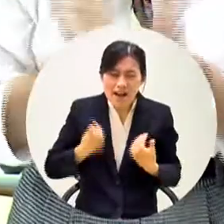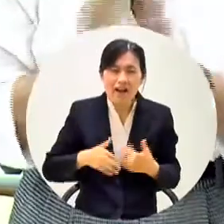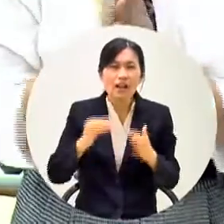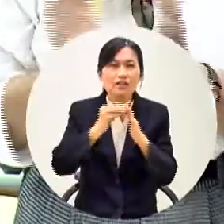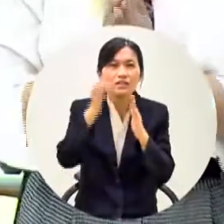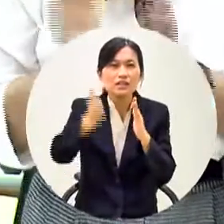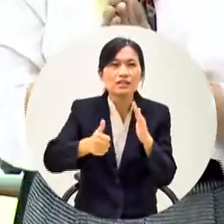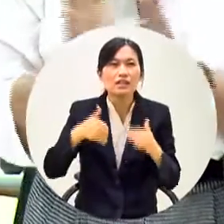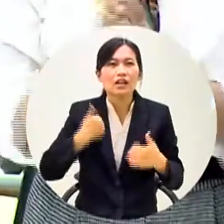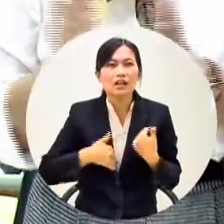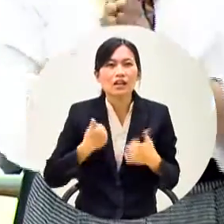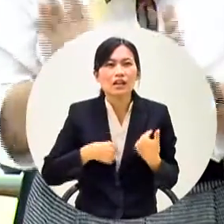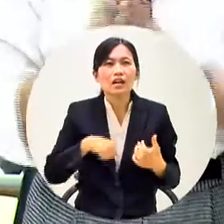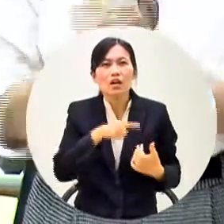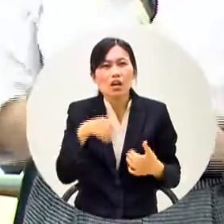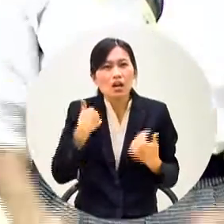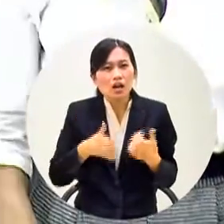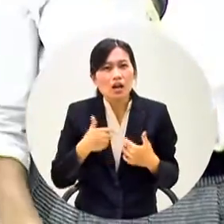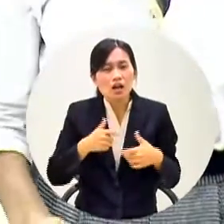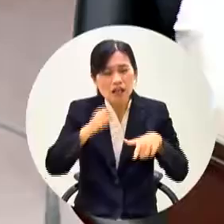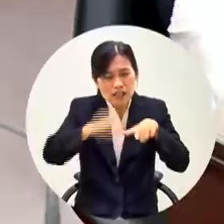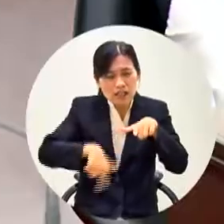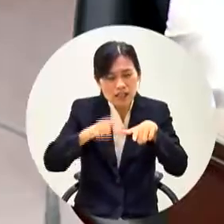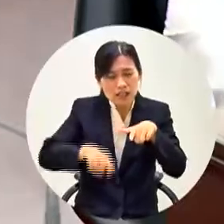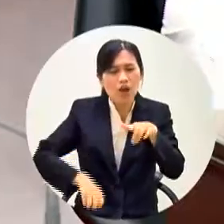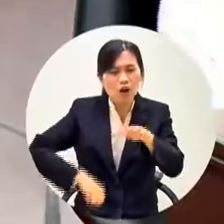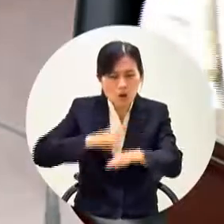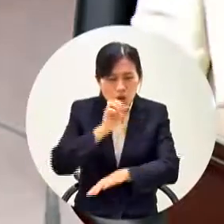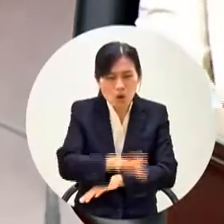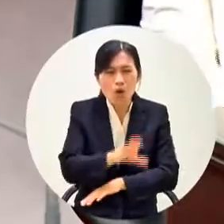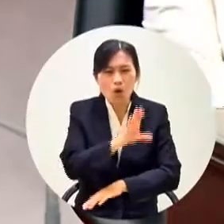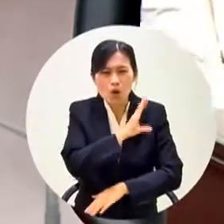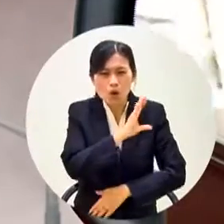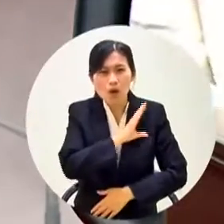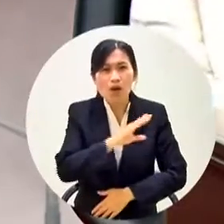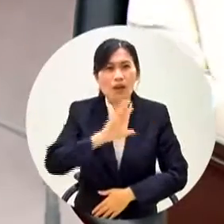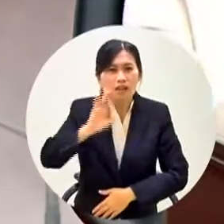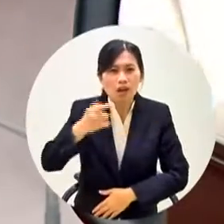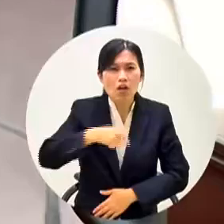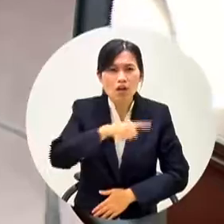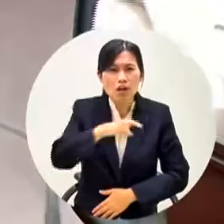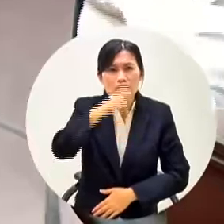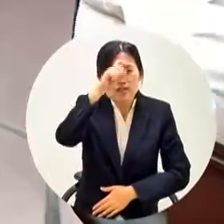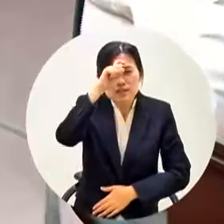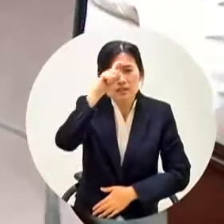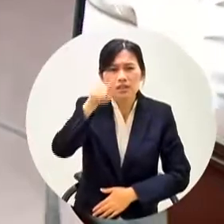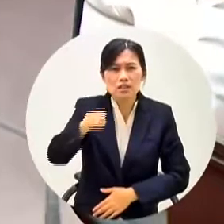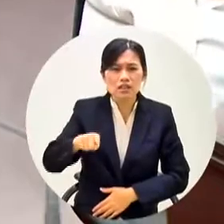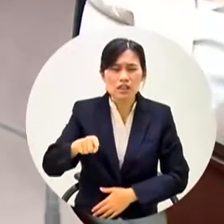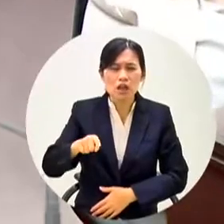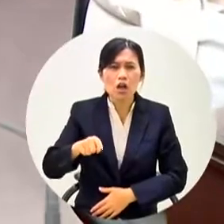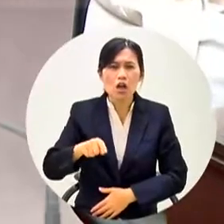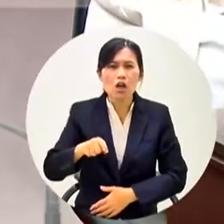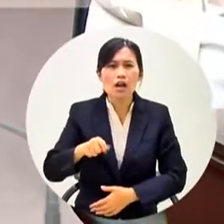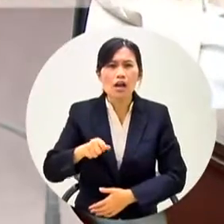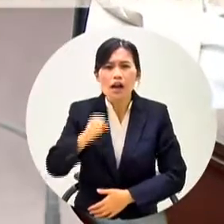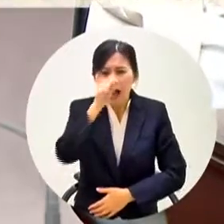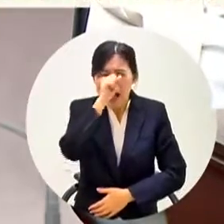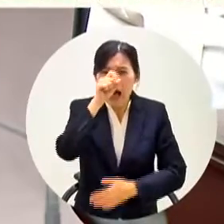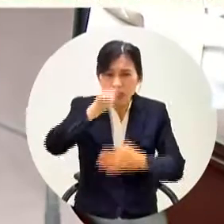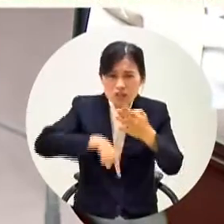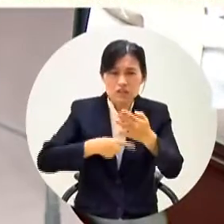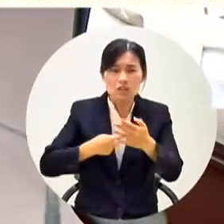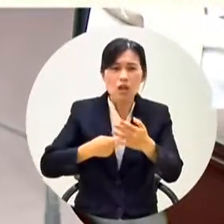我們很高興公企業來捐但是我們希望他們做了善事議員有責任之道啦我